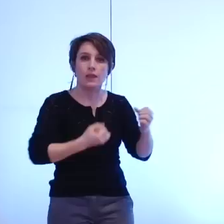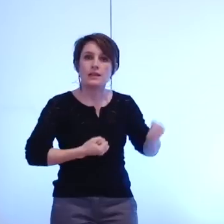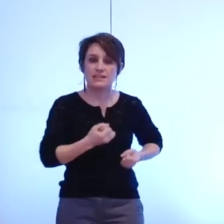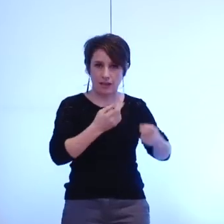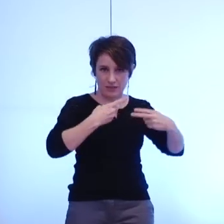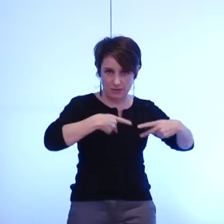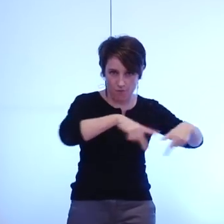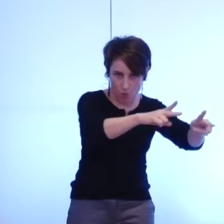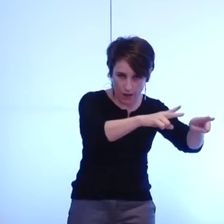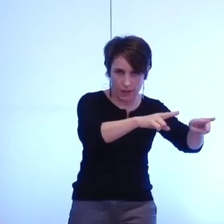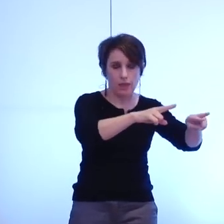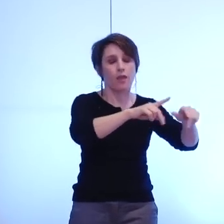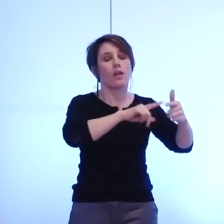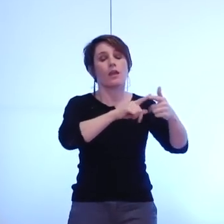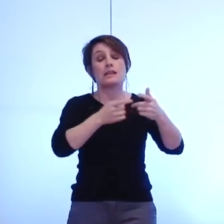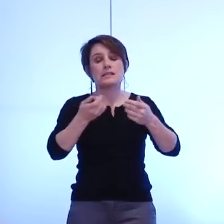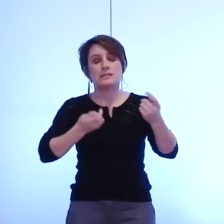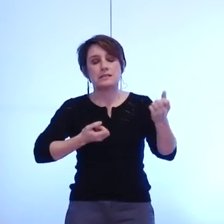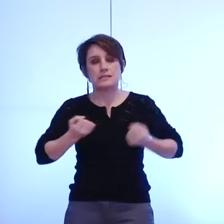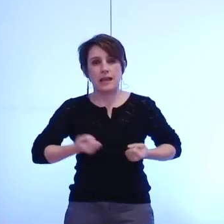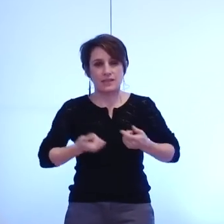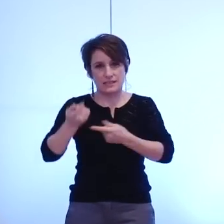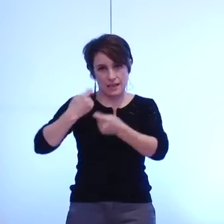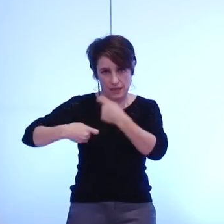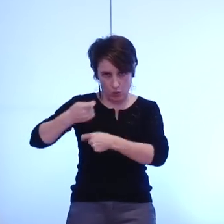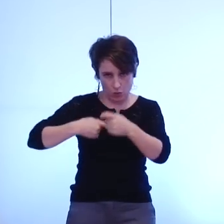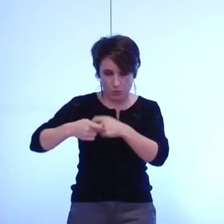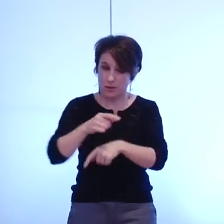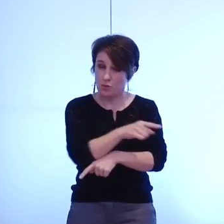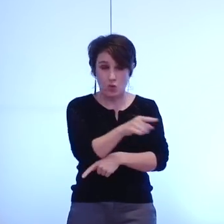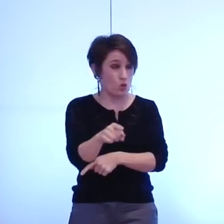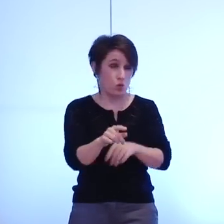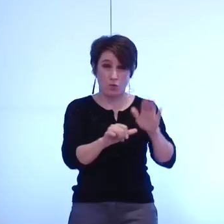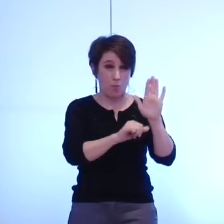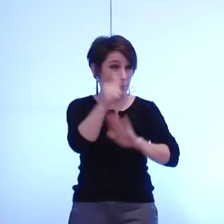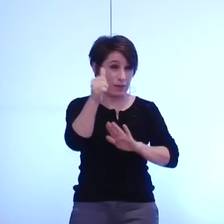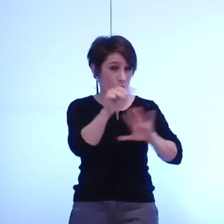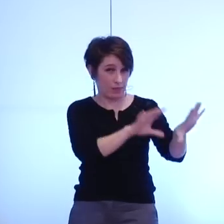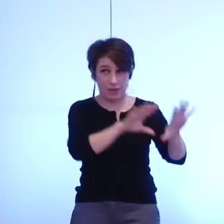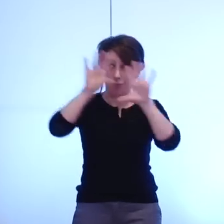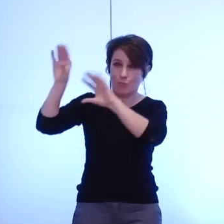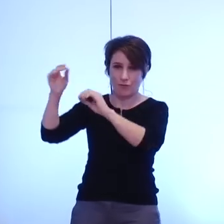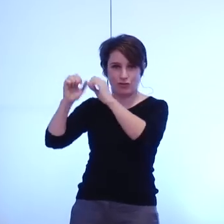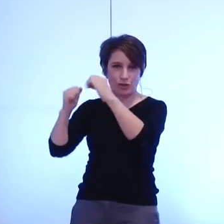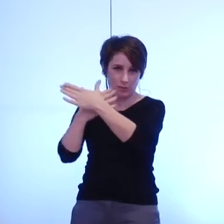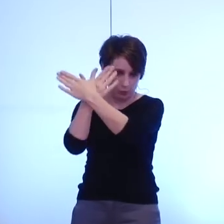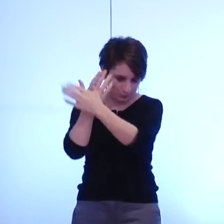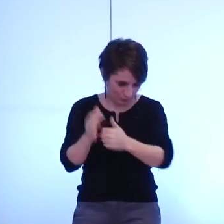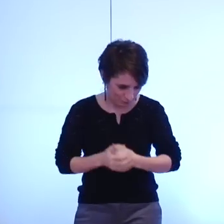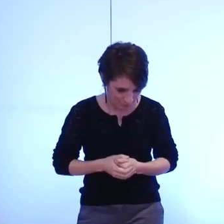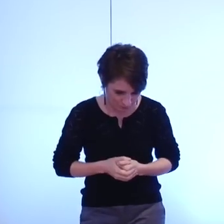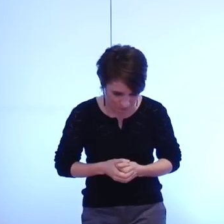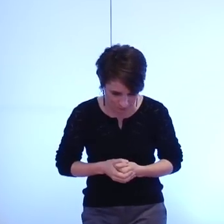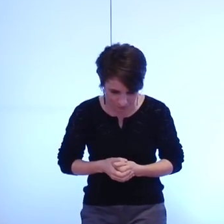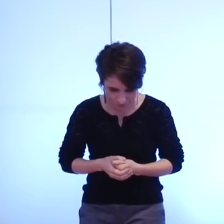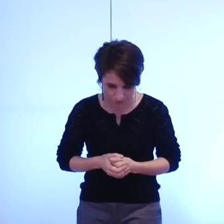et économie puisqu'il s'agit effectivement comme vous l'avez souligné des premiers agents qui deviennent demain des agents de la métro nous